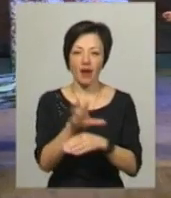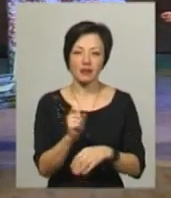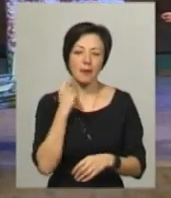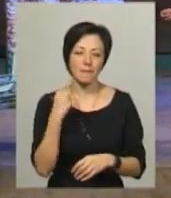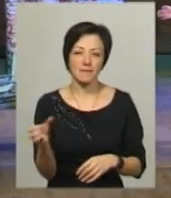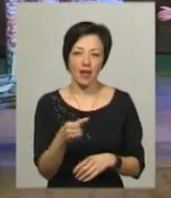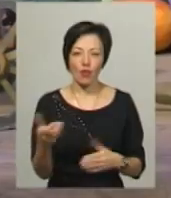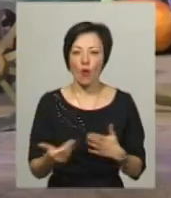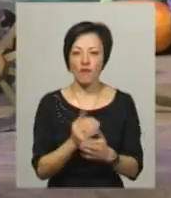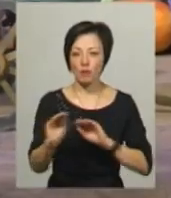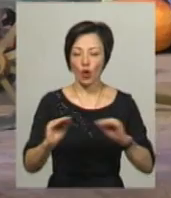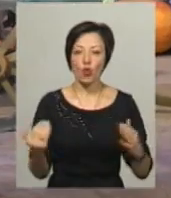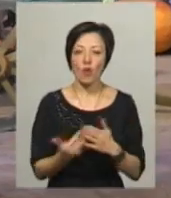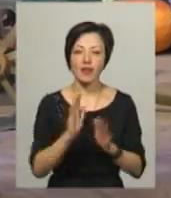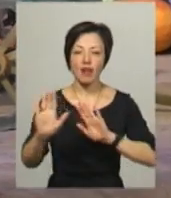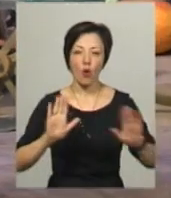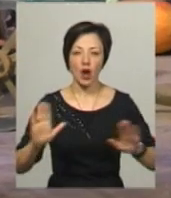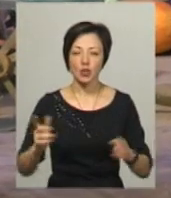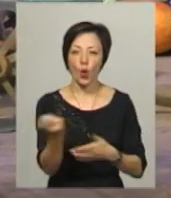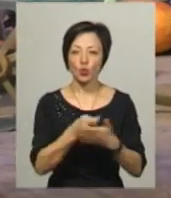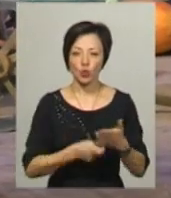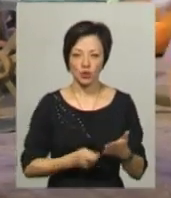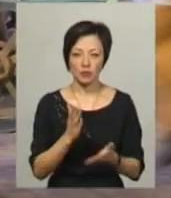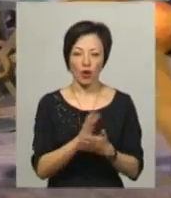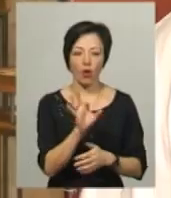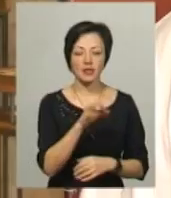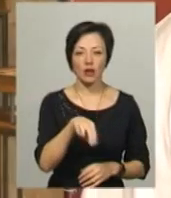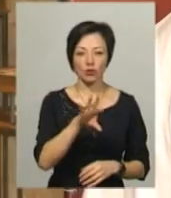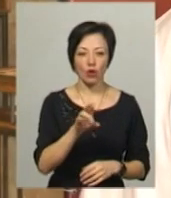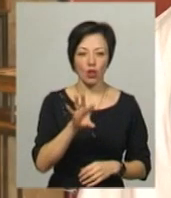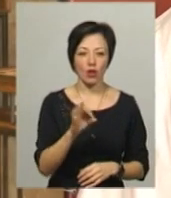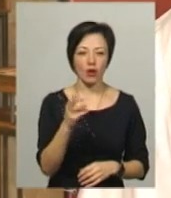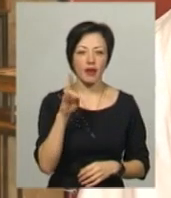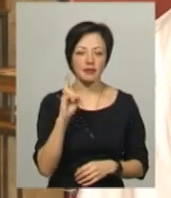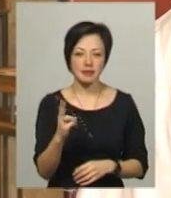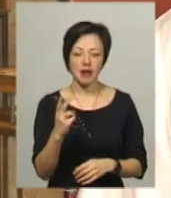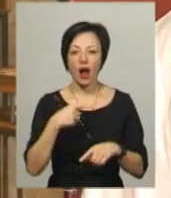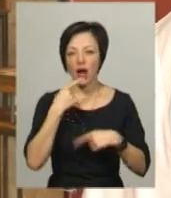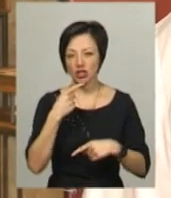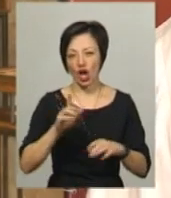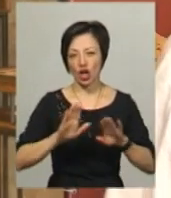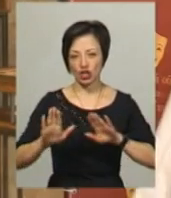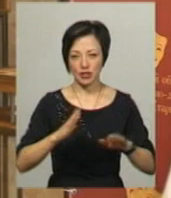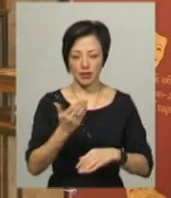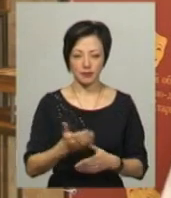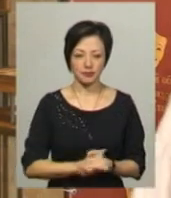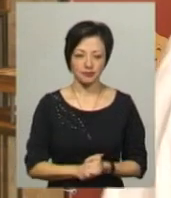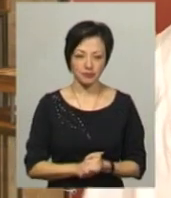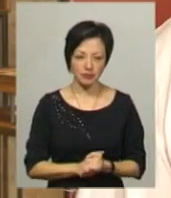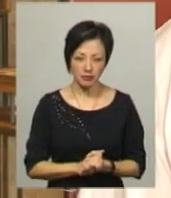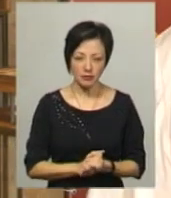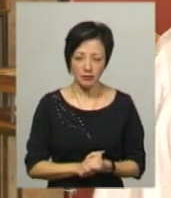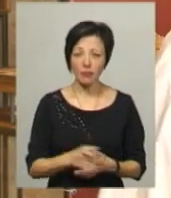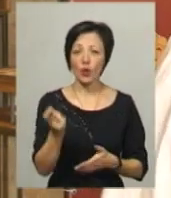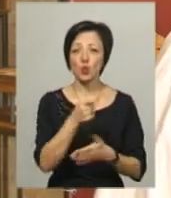новій постановці – нові декорації. Художником вистави є Олександр Долоянц, каже режисер-постановник вистави Ігор Сторожук. Долоянц, він